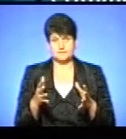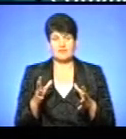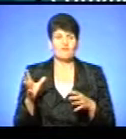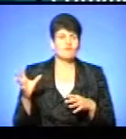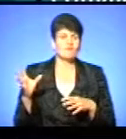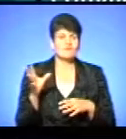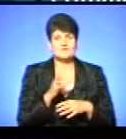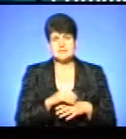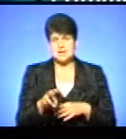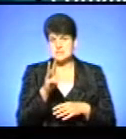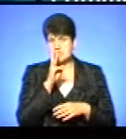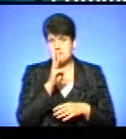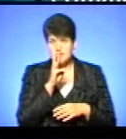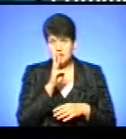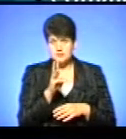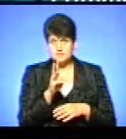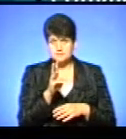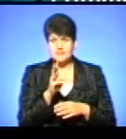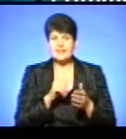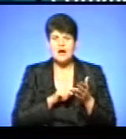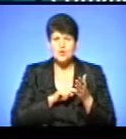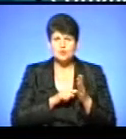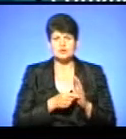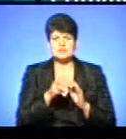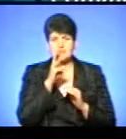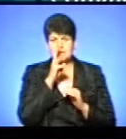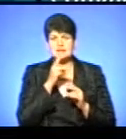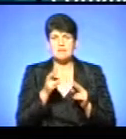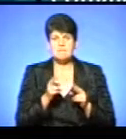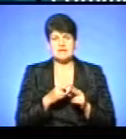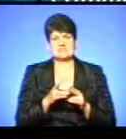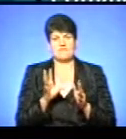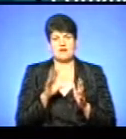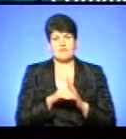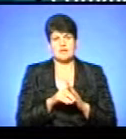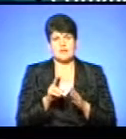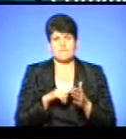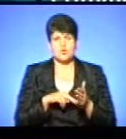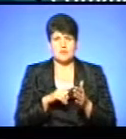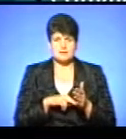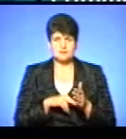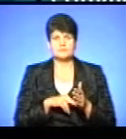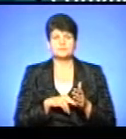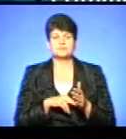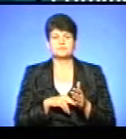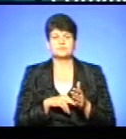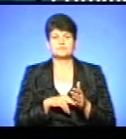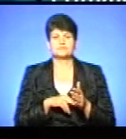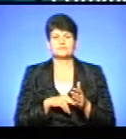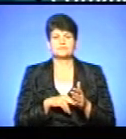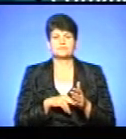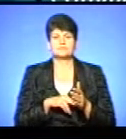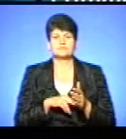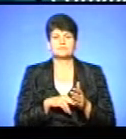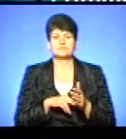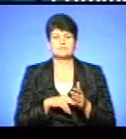заробітна плата, але наголошую, що заробітна плата без врахування податків. Враховується призначення субсидій. Наступне –